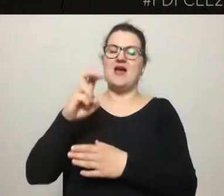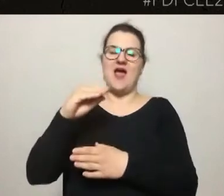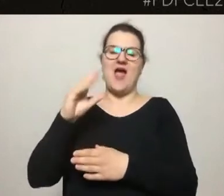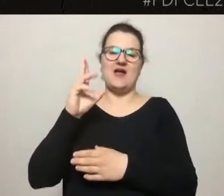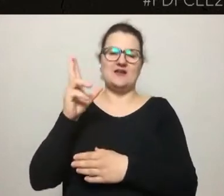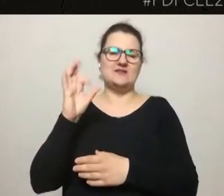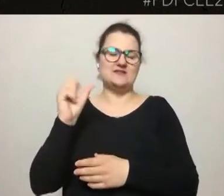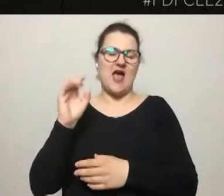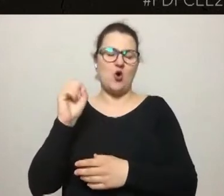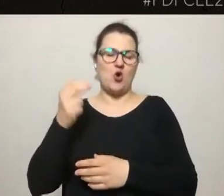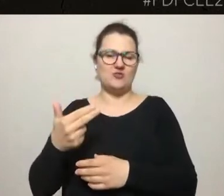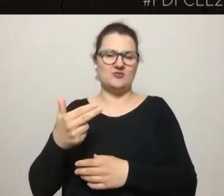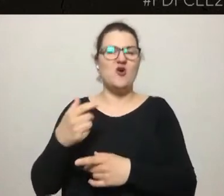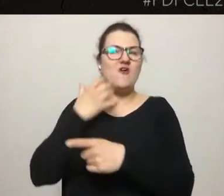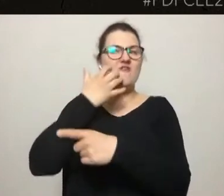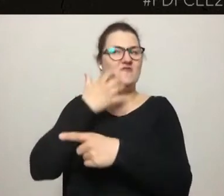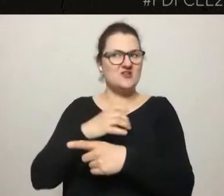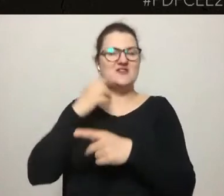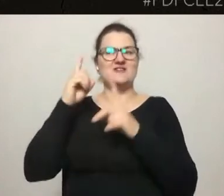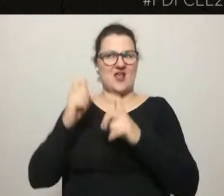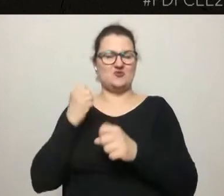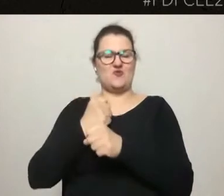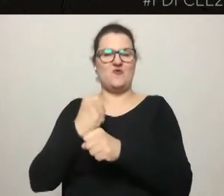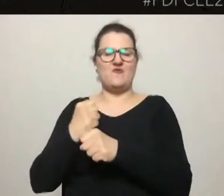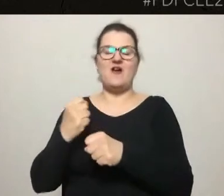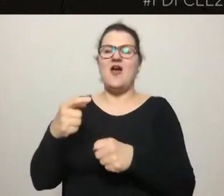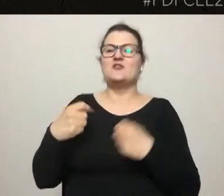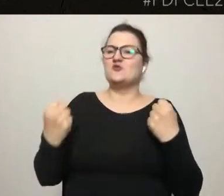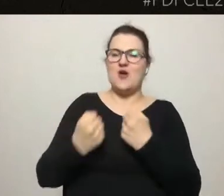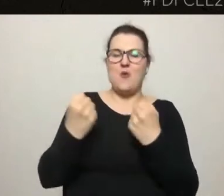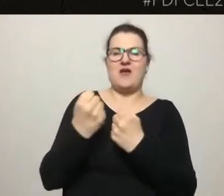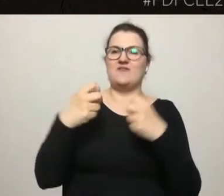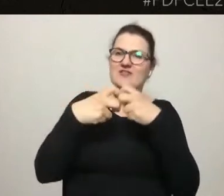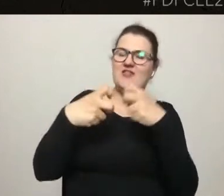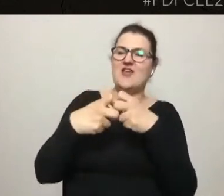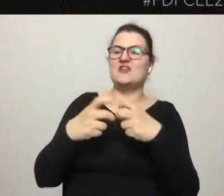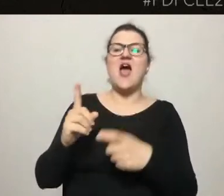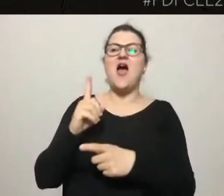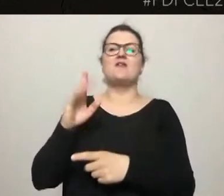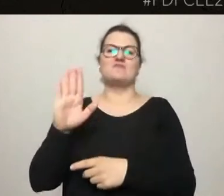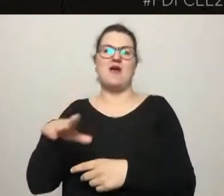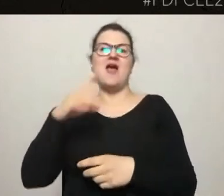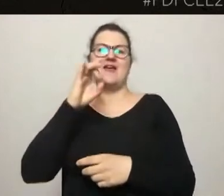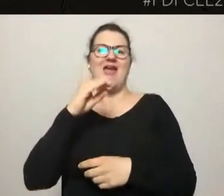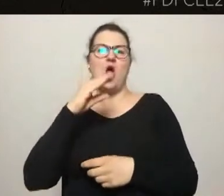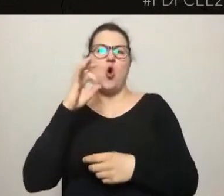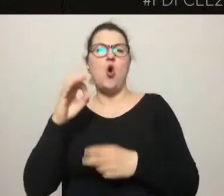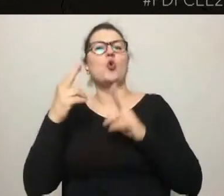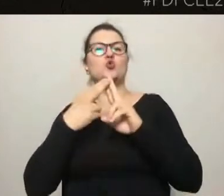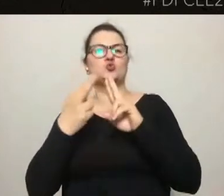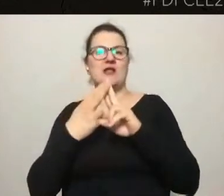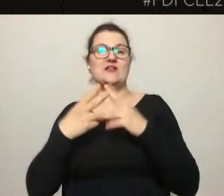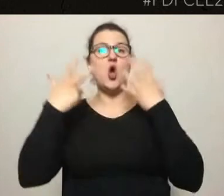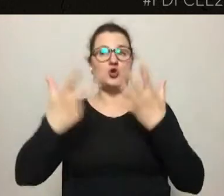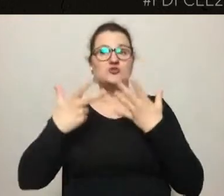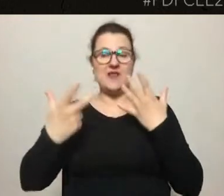działania, ale geokonsultacje to jest coś, co wdraża od ośmiu lat i mam nadzieję, że teraz